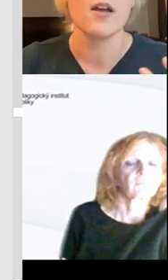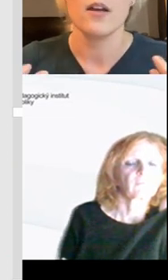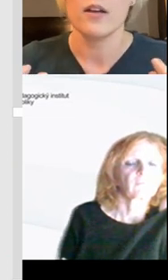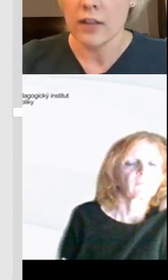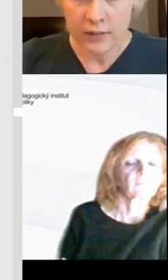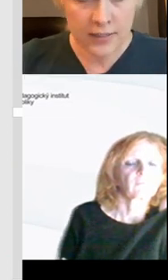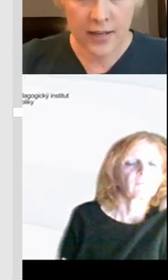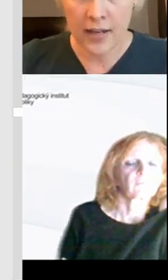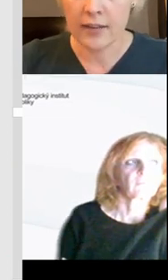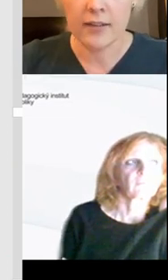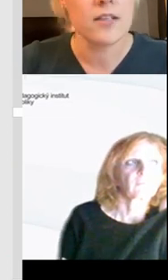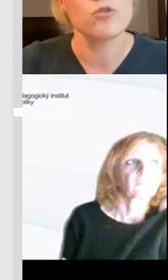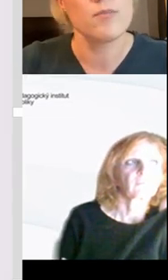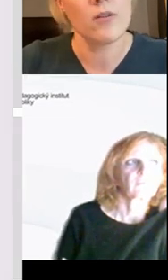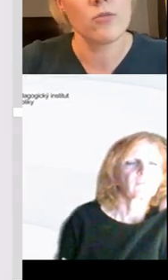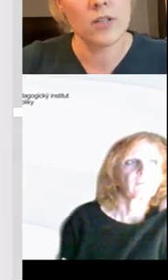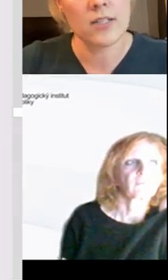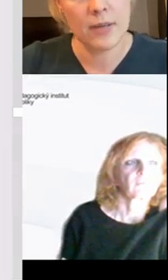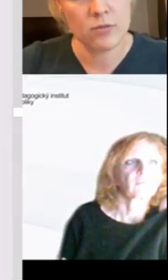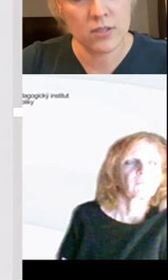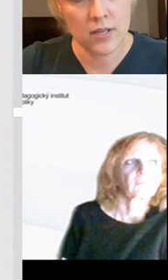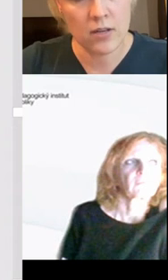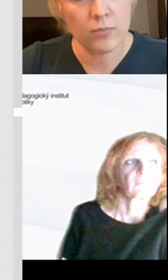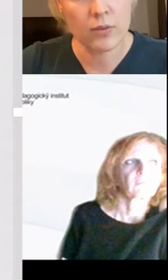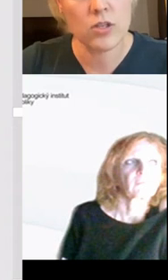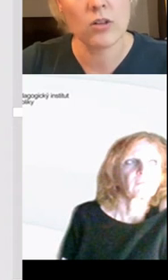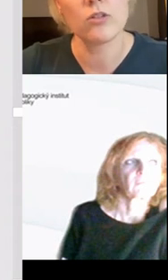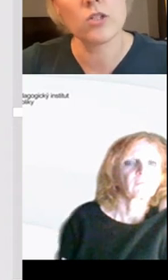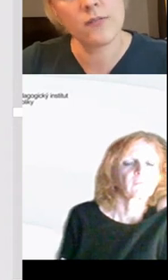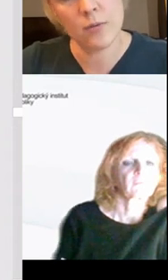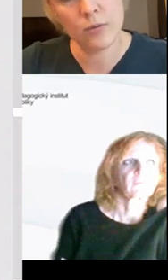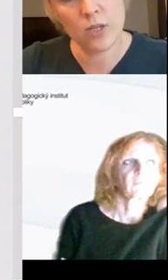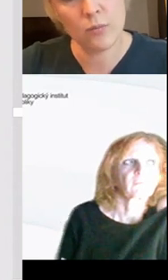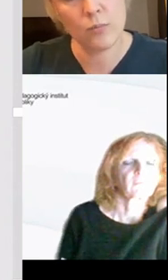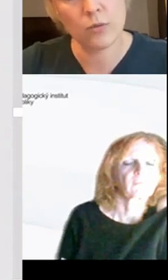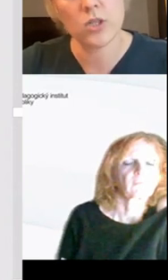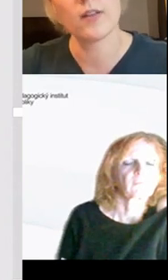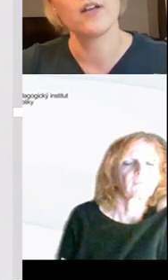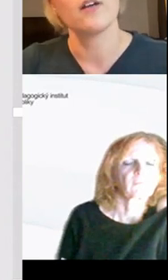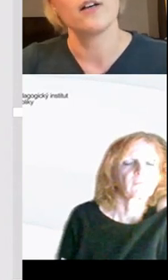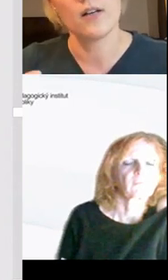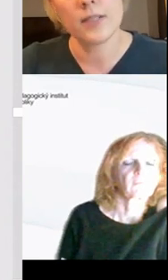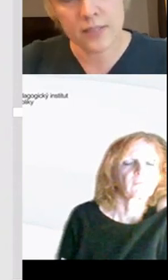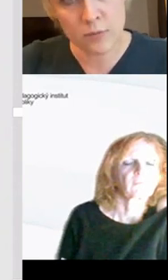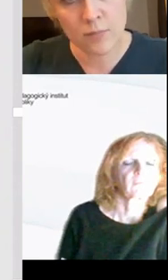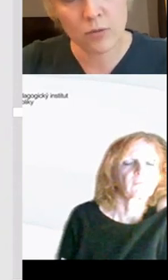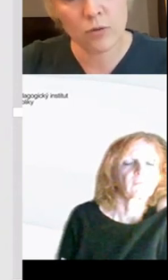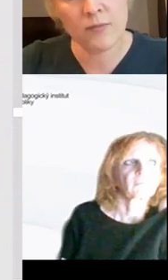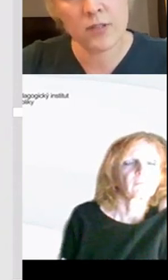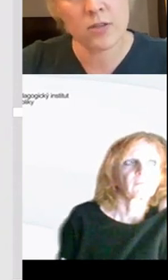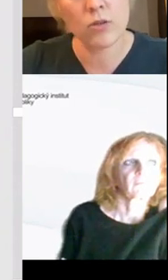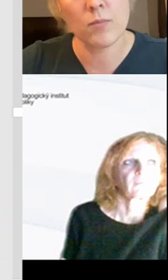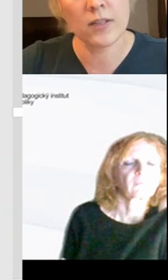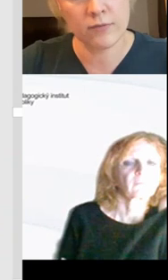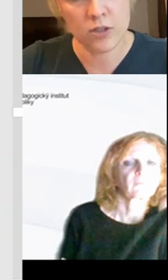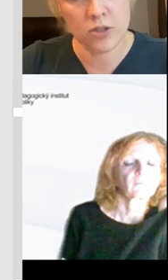To znamená, tiskárny. Ty děti musíme naučit, jak se pracuje s tiskárnou, protože oni to dříve nebo později budou potřebovat. Samozřejmě,